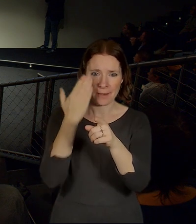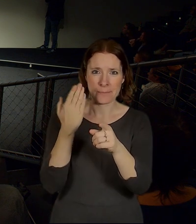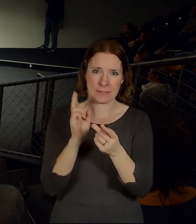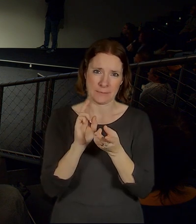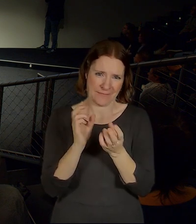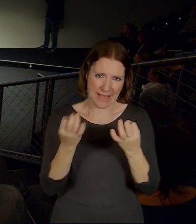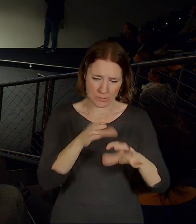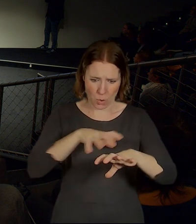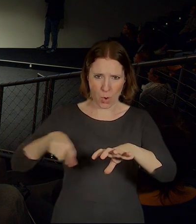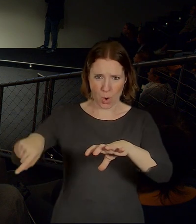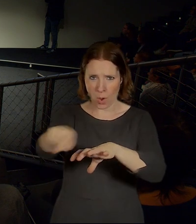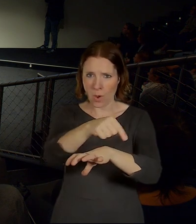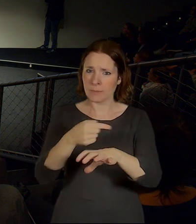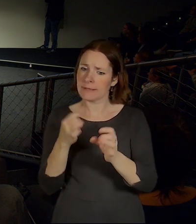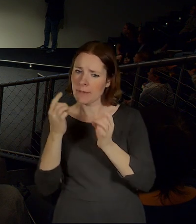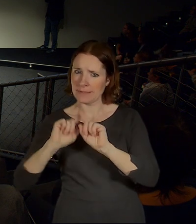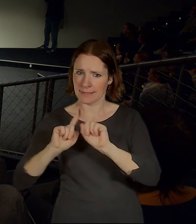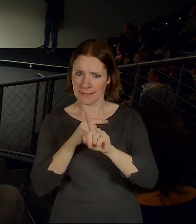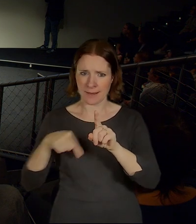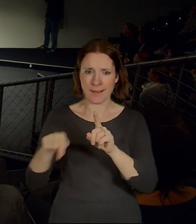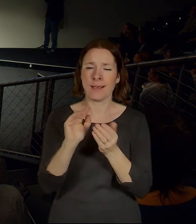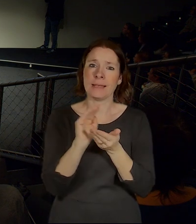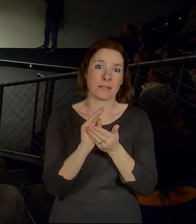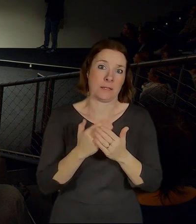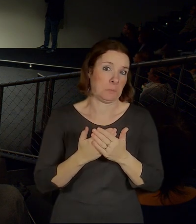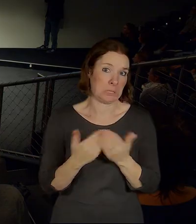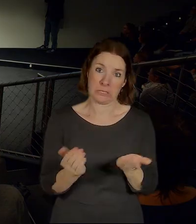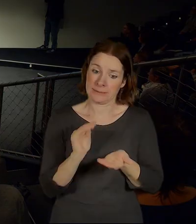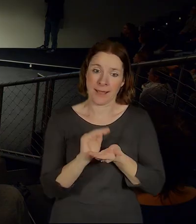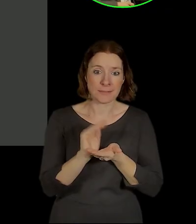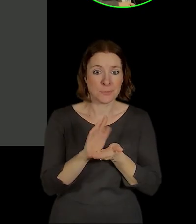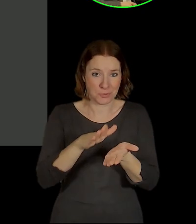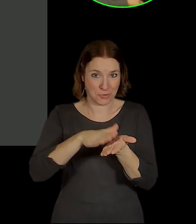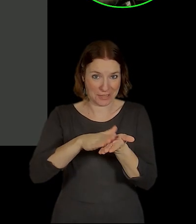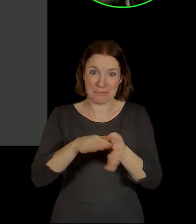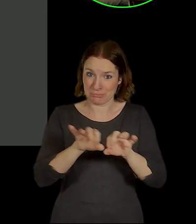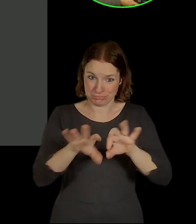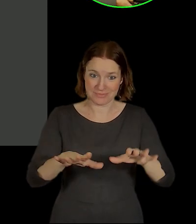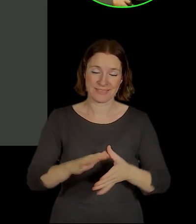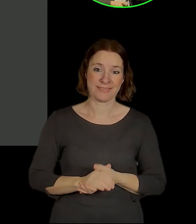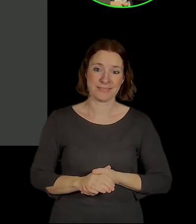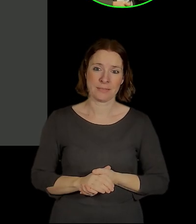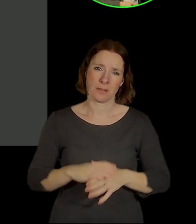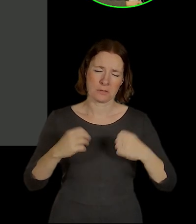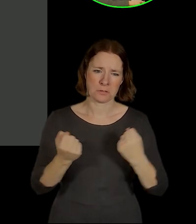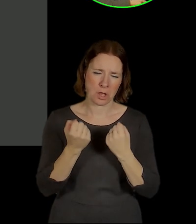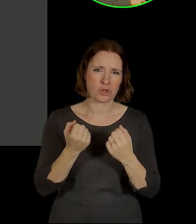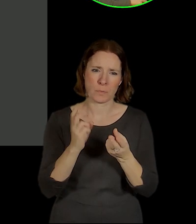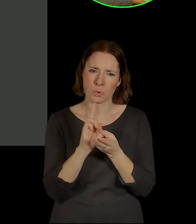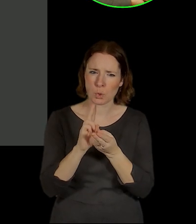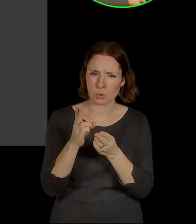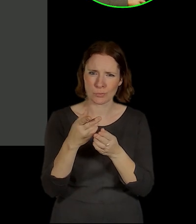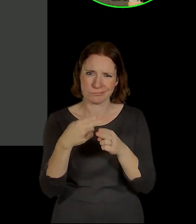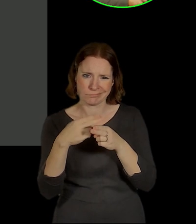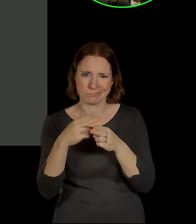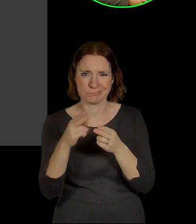urbanistická struktura, táhle dořešená do posud nebyla, takže my vlastně teďka vlastně se snažíme to trošičku ukotvit, protože